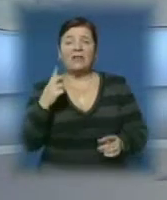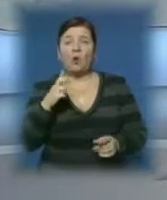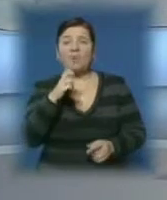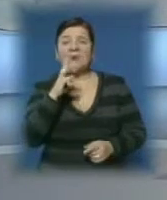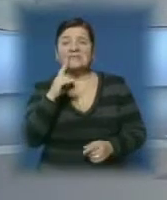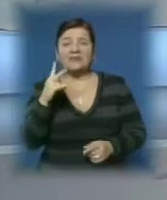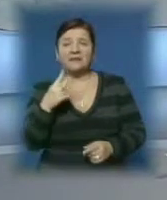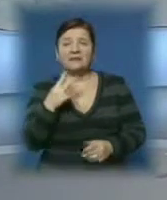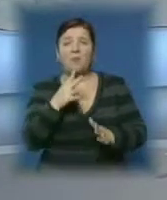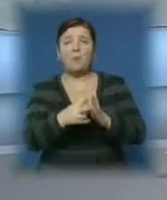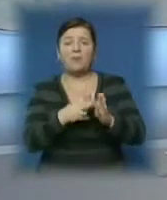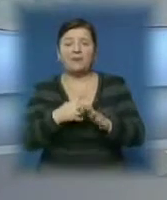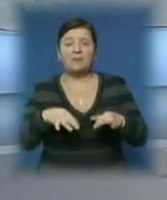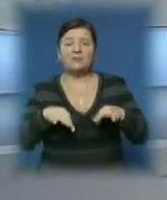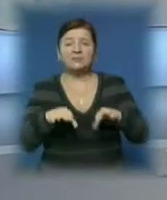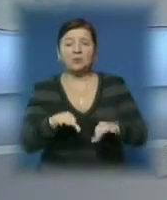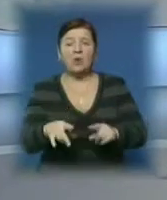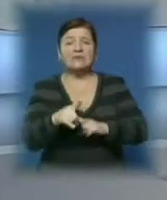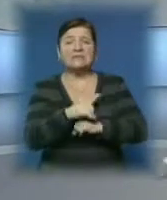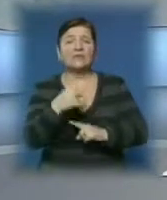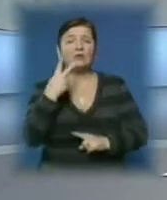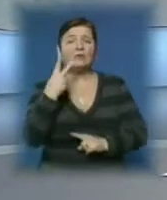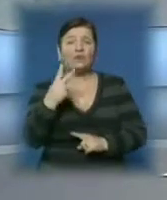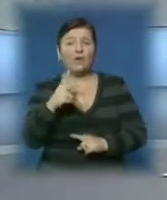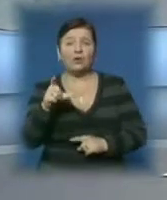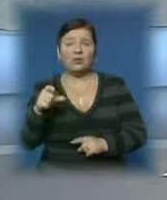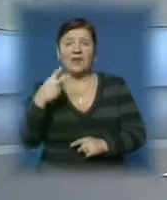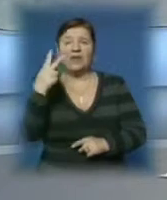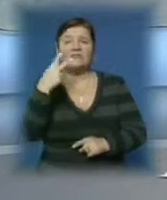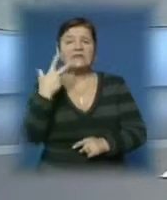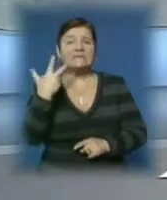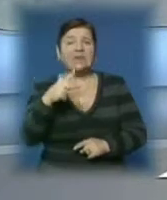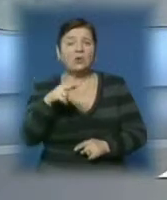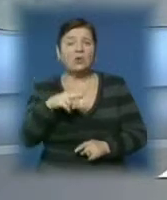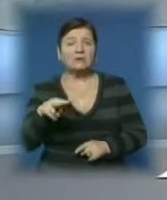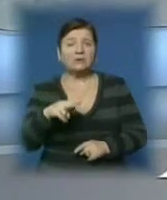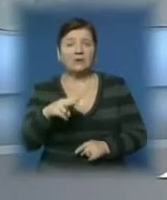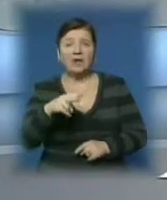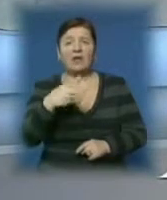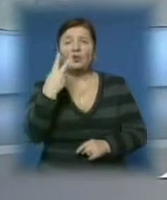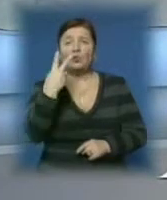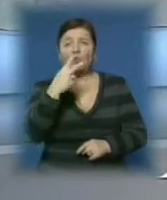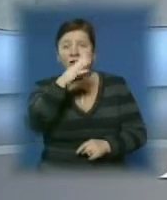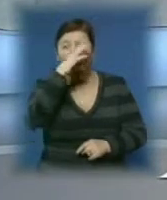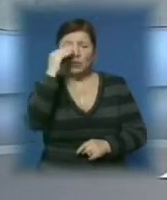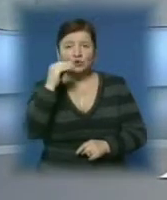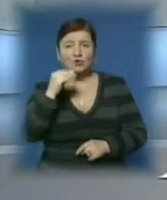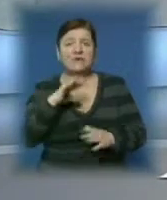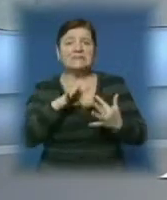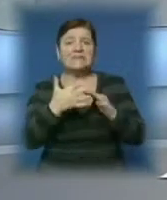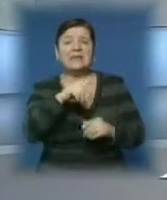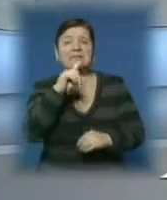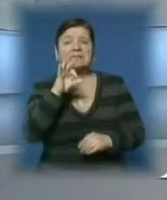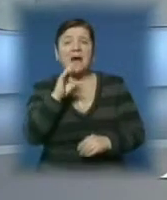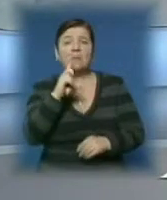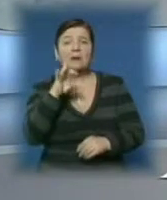в зіткненні потіга та легковика загинули двоє людей. Трагедія сталася 23 листопада, близько 2-ї години ночі у селі Забрідь. 20-річний